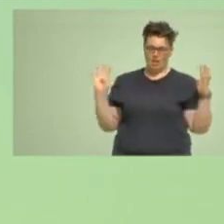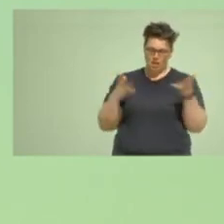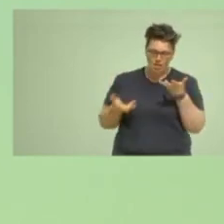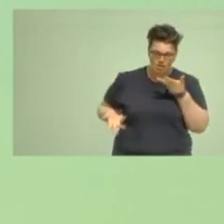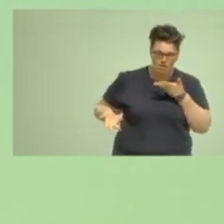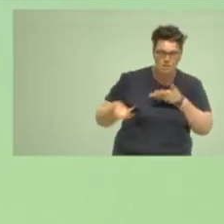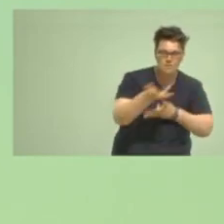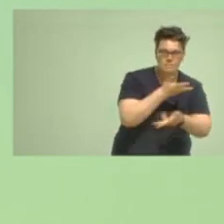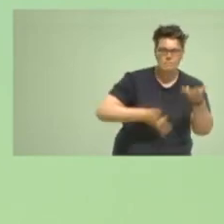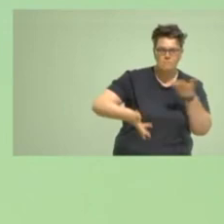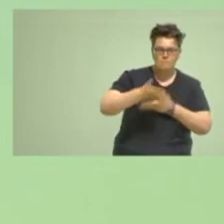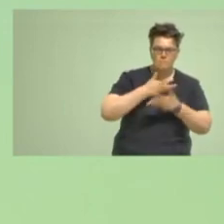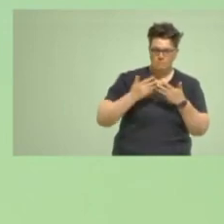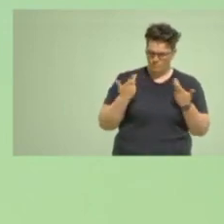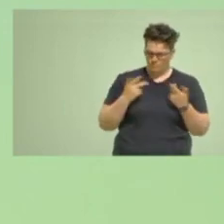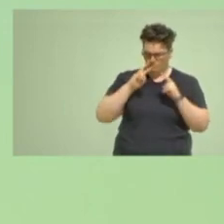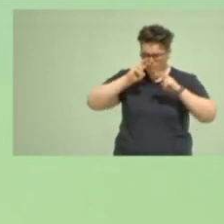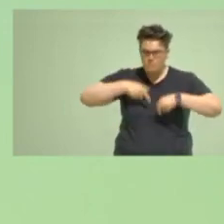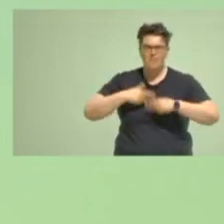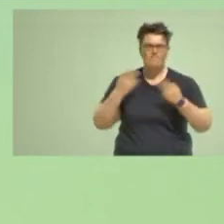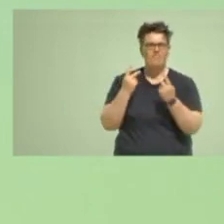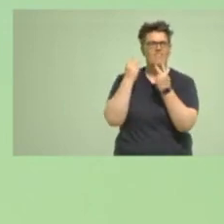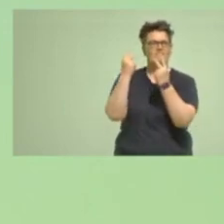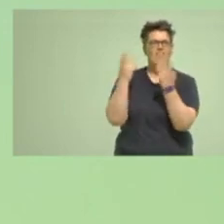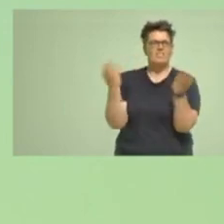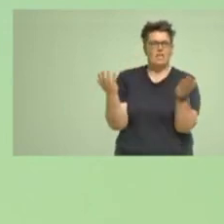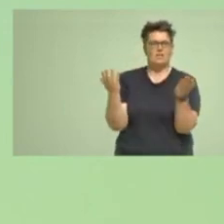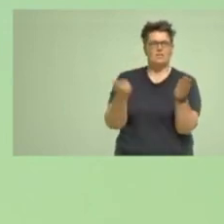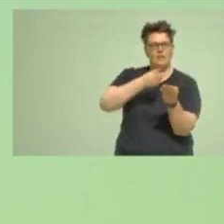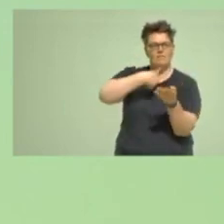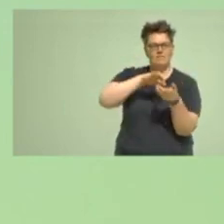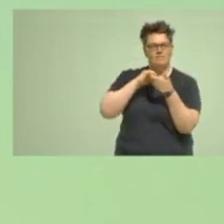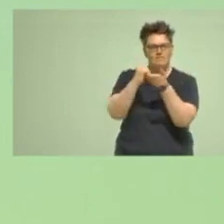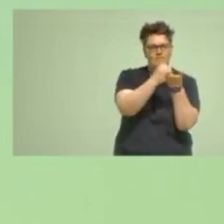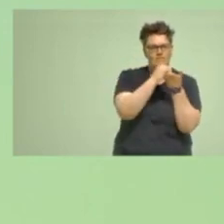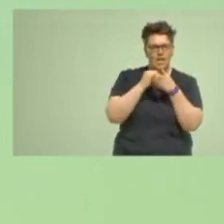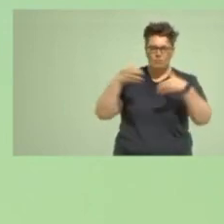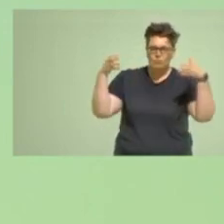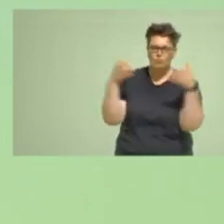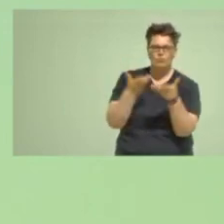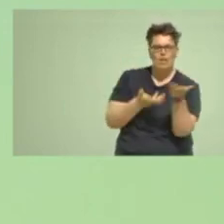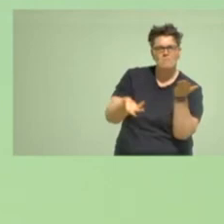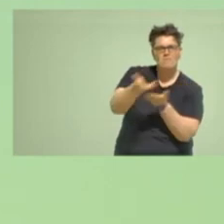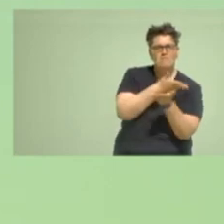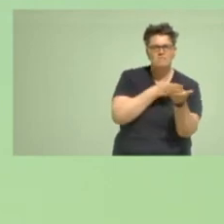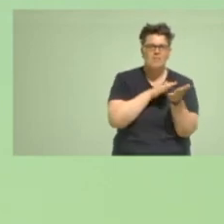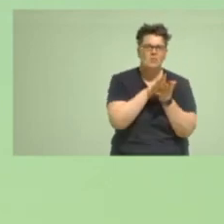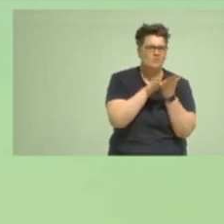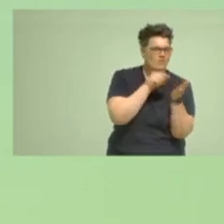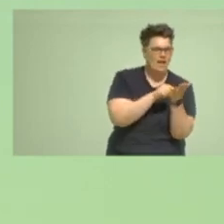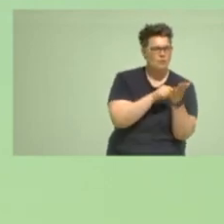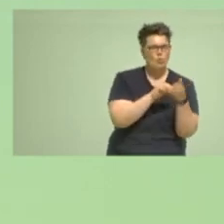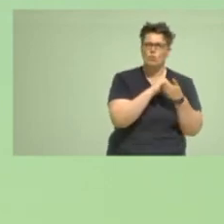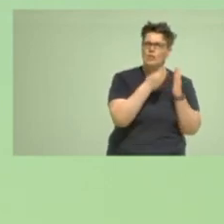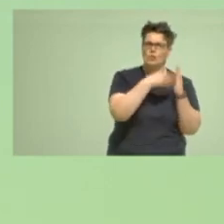beschäftigen, was wichtig ist, dass wir miteinander auswerten, ist da genug von uns drin,